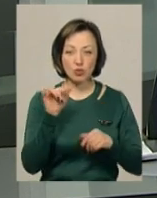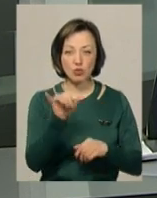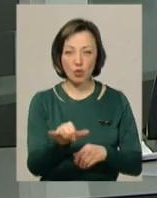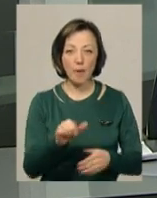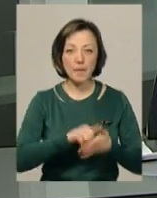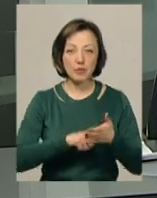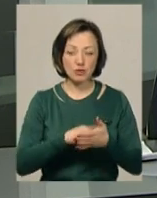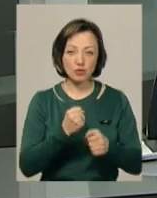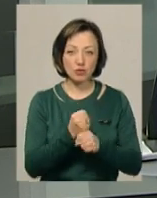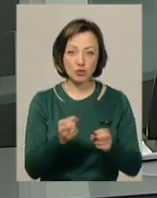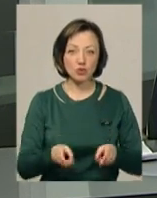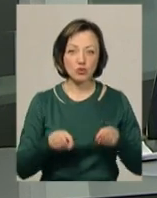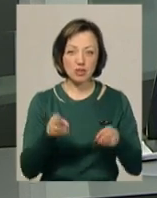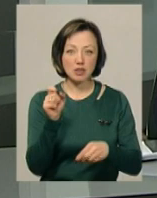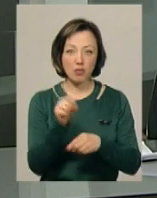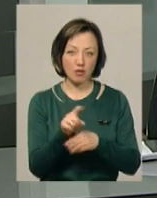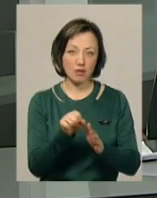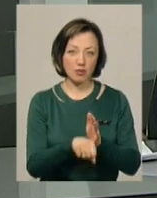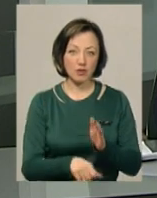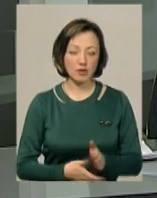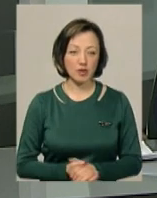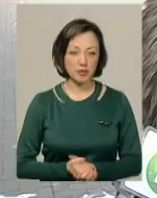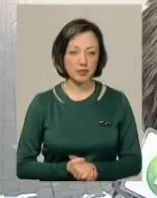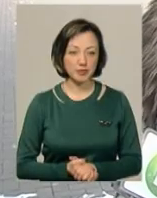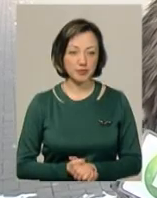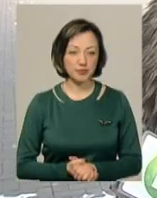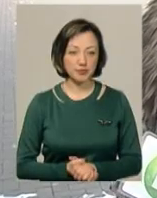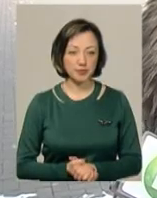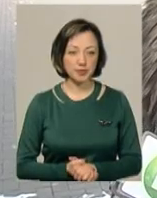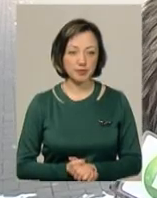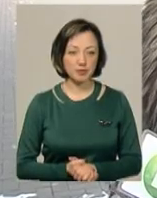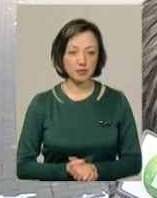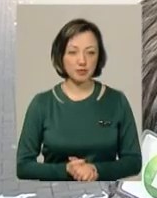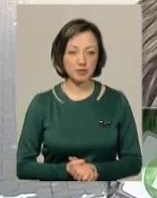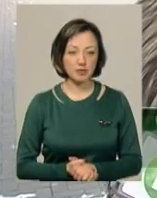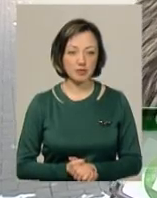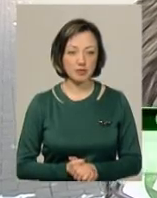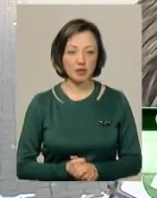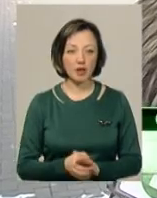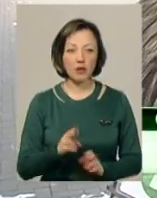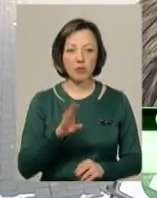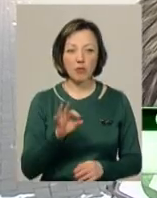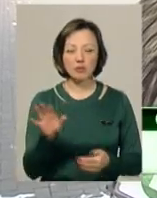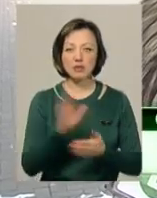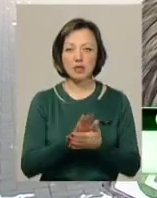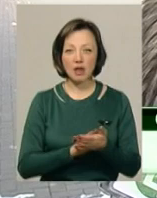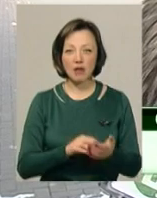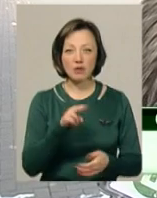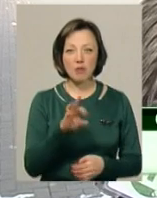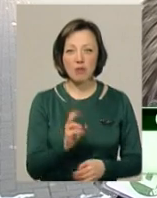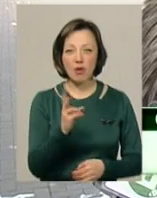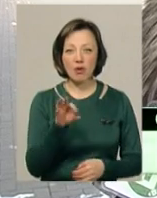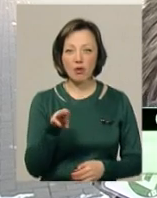мотиву для вчинення злочину – замовлення вбивства. По заяві Покотило внесені